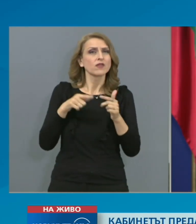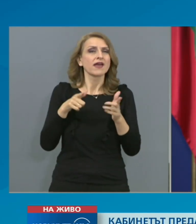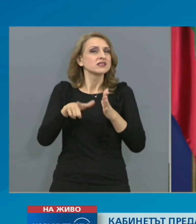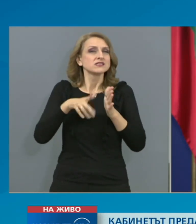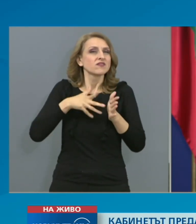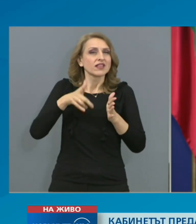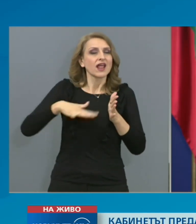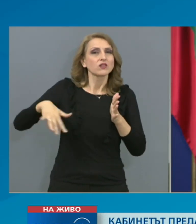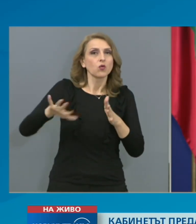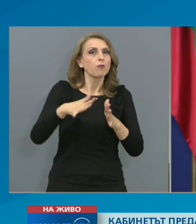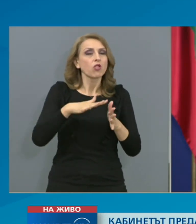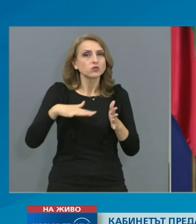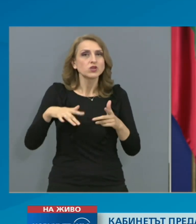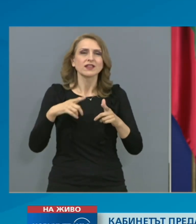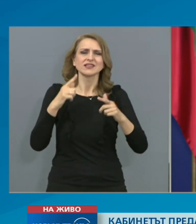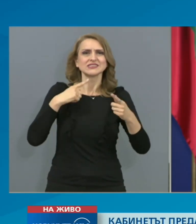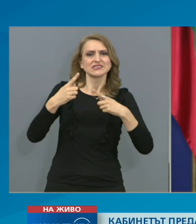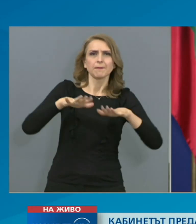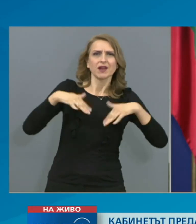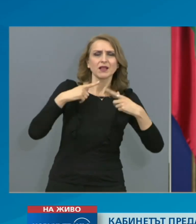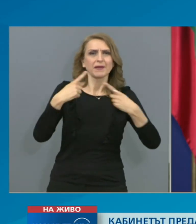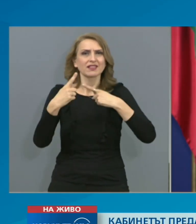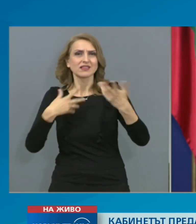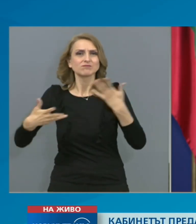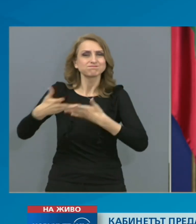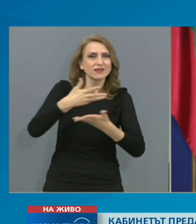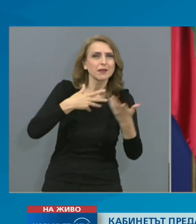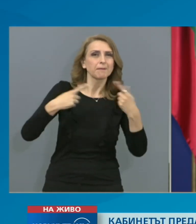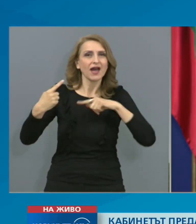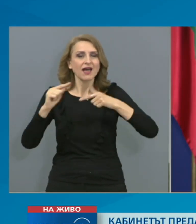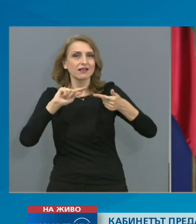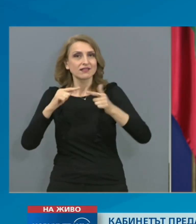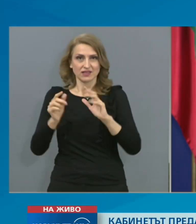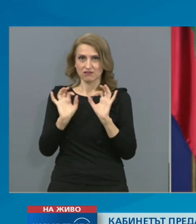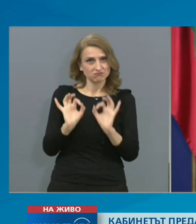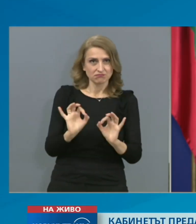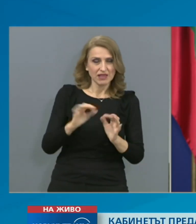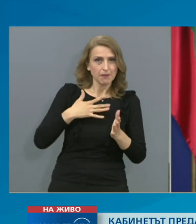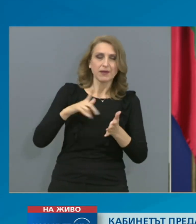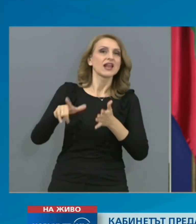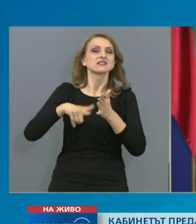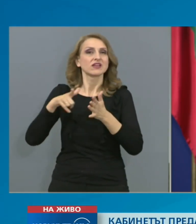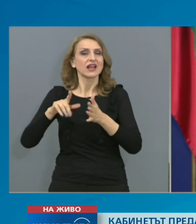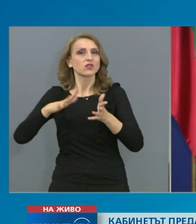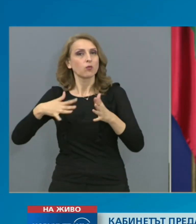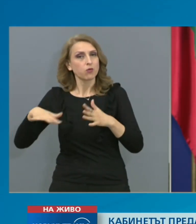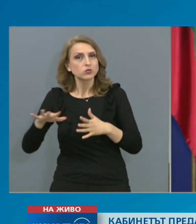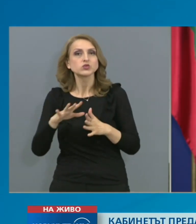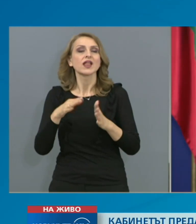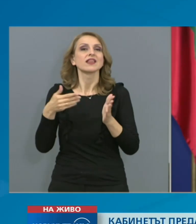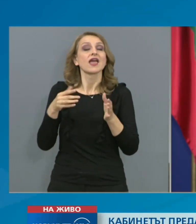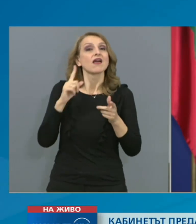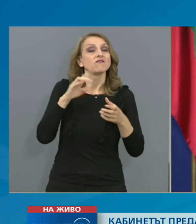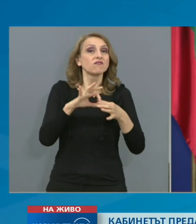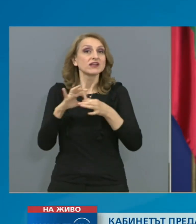парламентарни дебати, дали държавата се намира действително в изъвредно положение по смисъл на конституцията. Нашето политическо